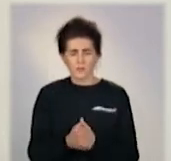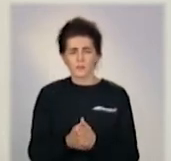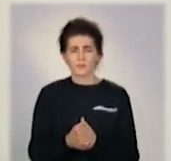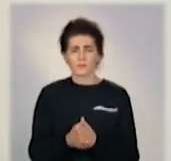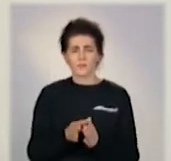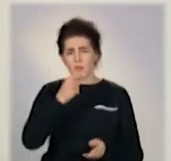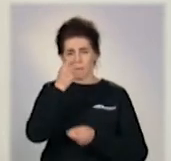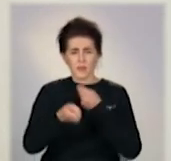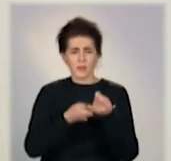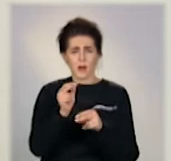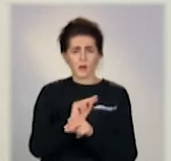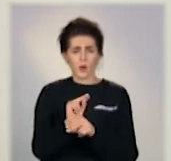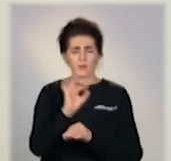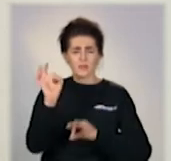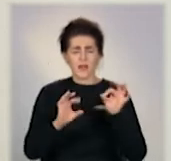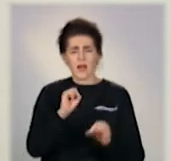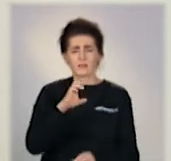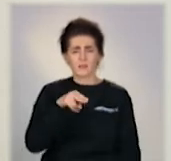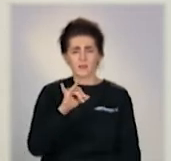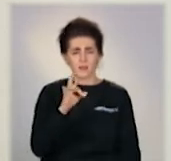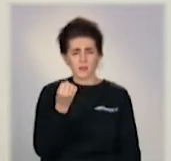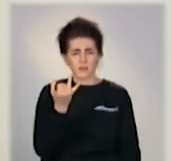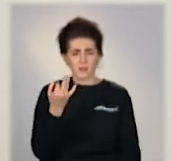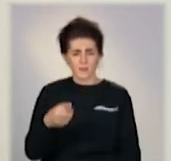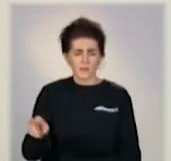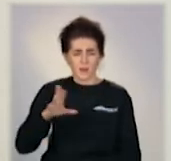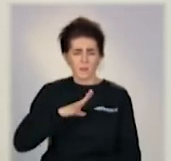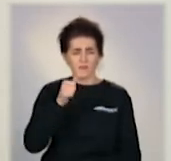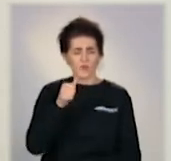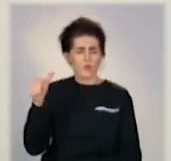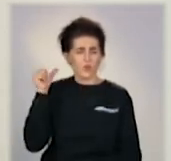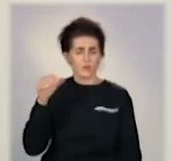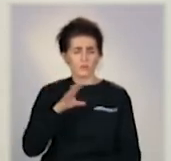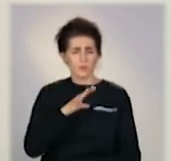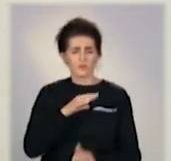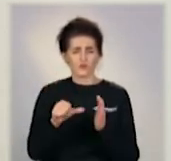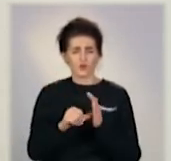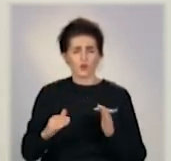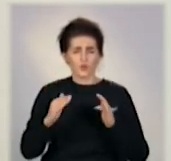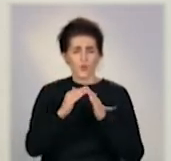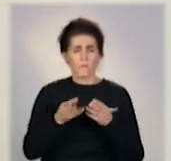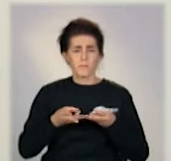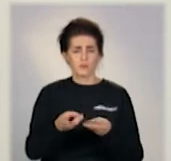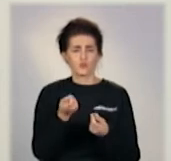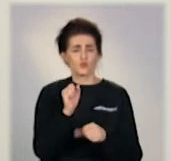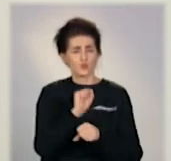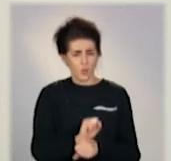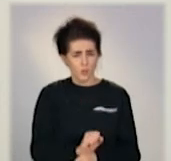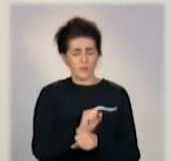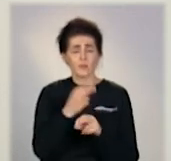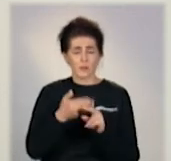Капітальний ремонт системи аспірації. Як ви всі знаєте, в прошлом годі ми шесту доміну піч встановили. Зараз